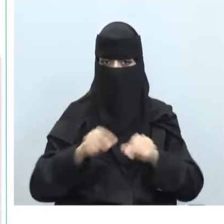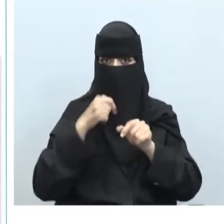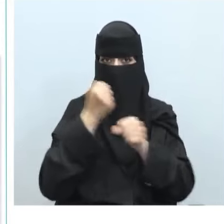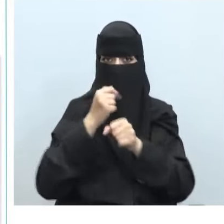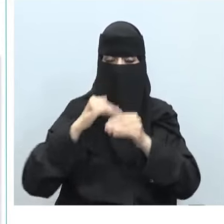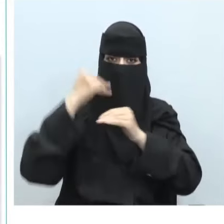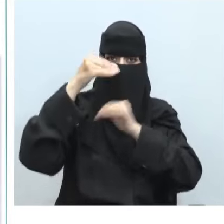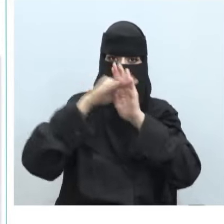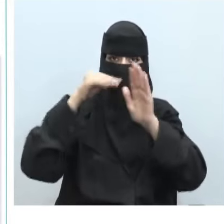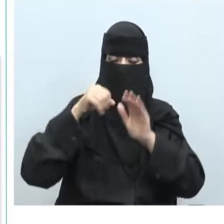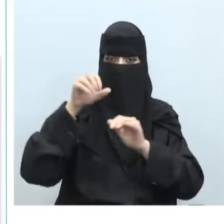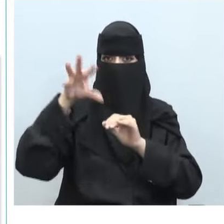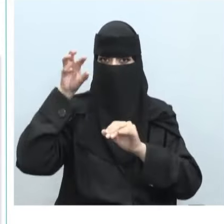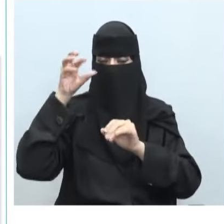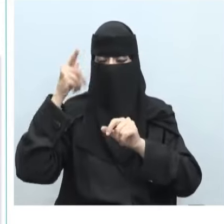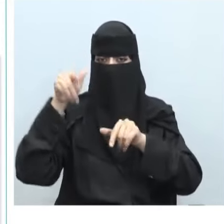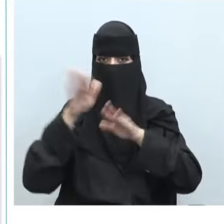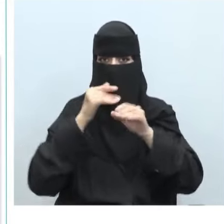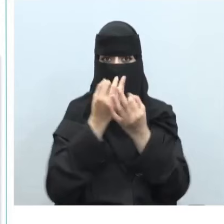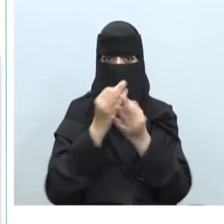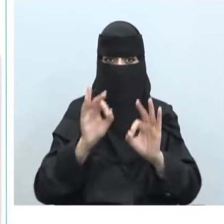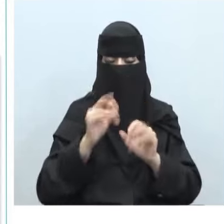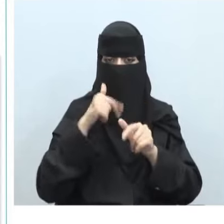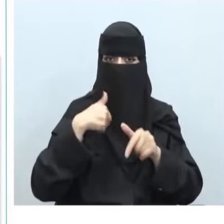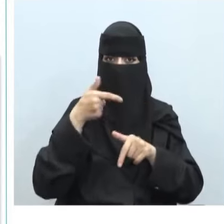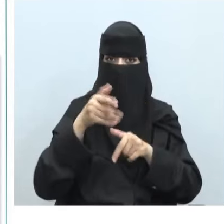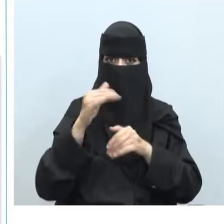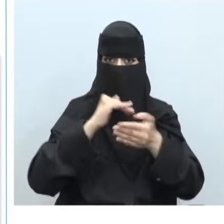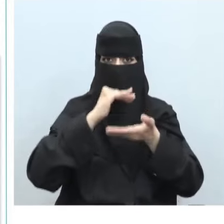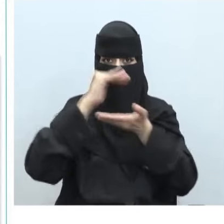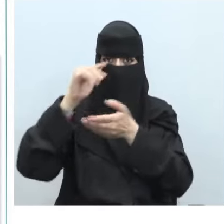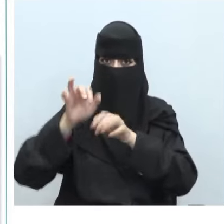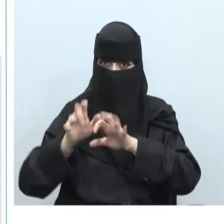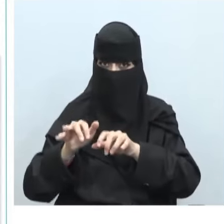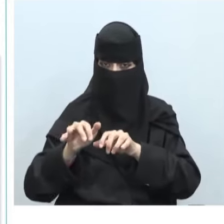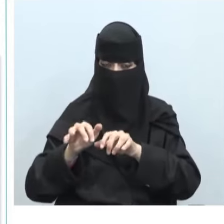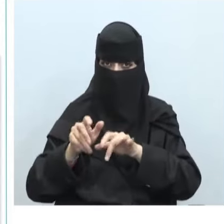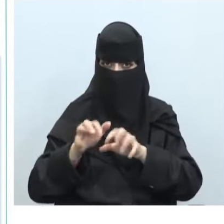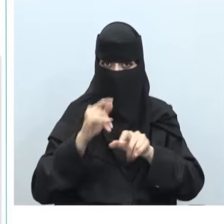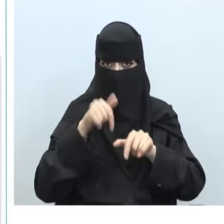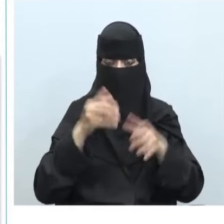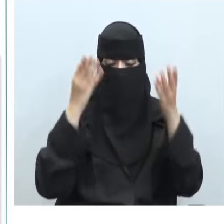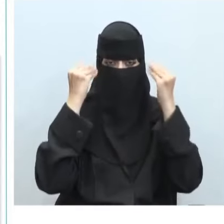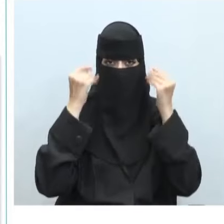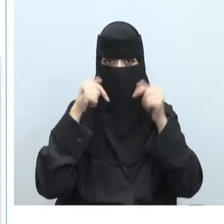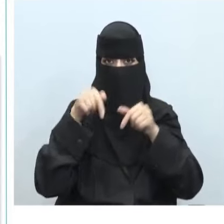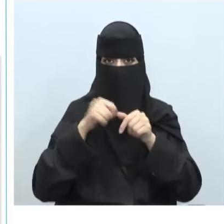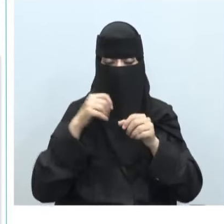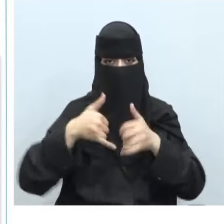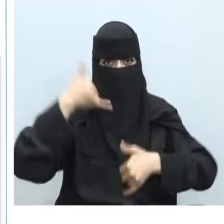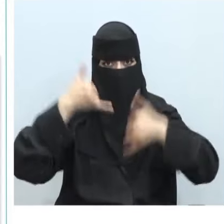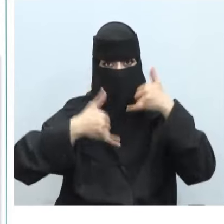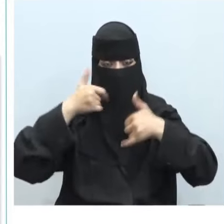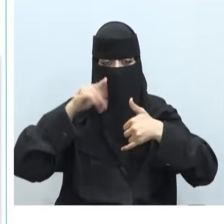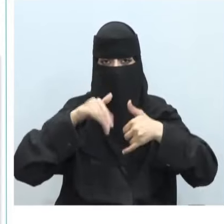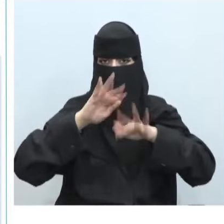على مستوى الاتحاد الأوروبي كامل لمنتجات تقنية المعلومات والاتصالات